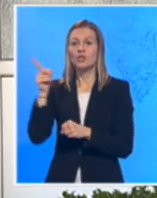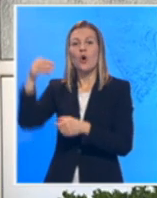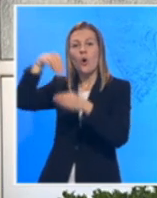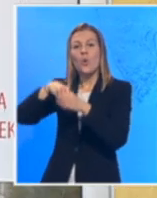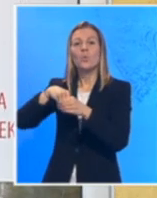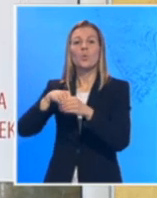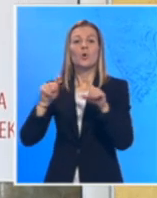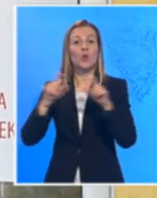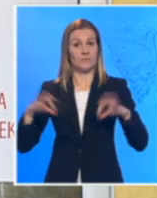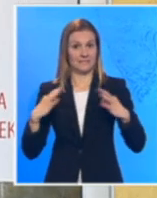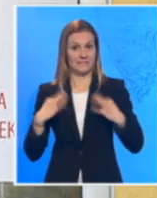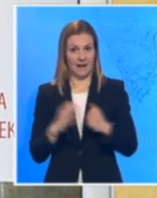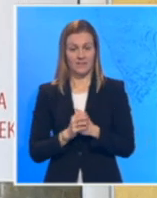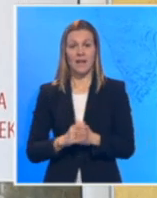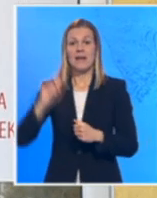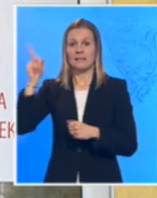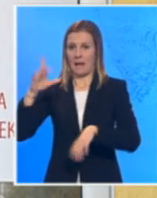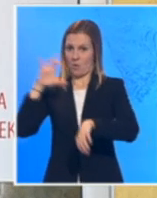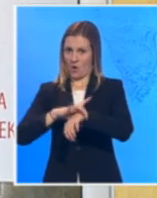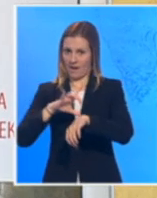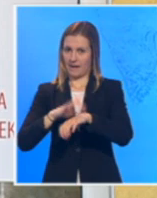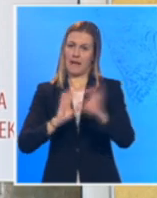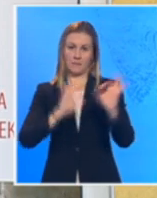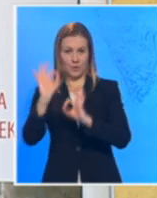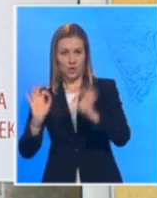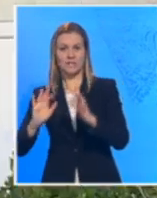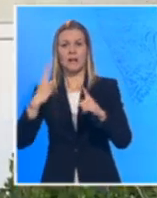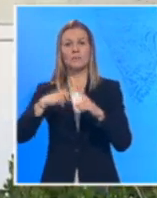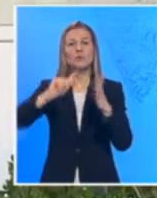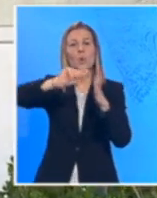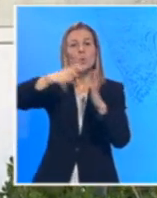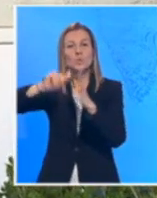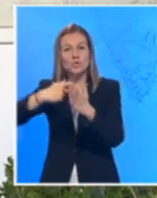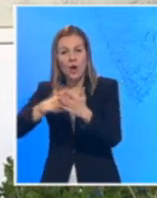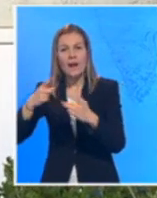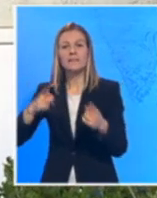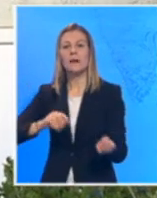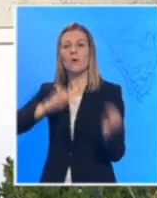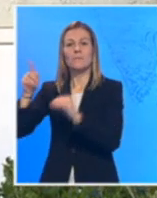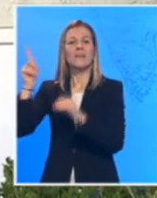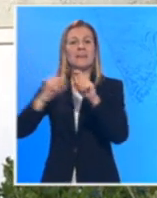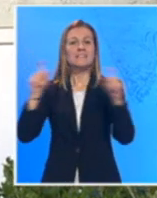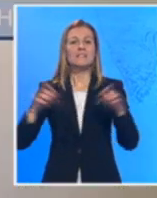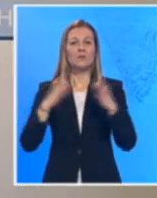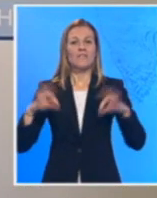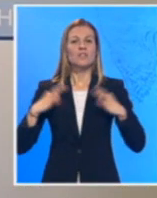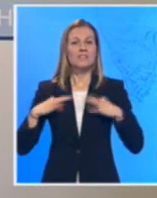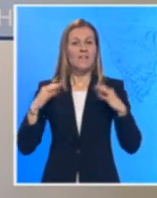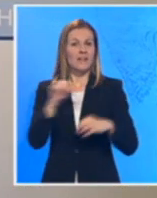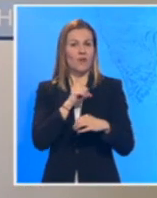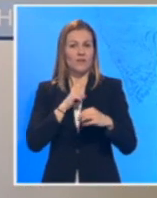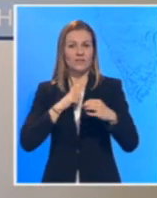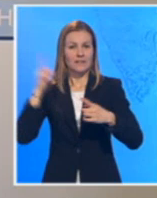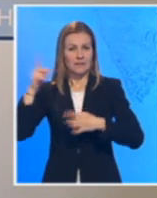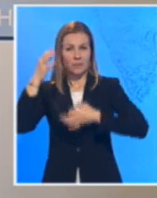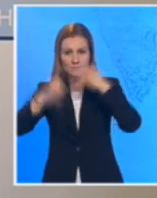doma zdravlja. Na osnovu procene stanja tamo se uzimaju uzorci koji se potom šalju u Institutu za javno zdravlje Vojvodine. Institut za javno